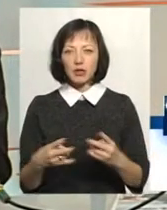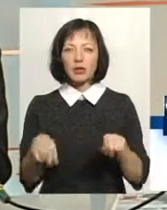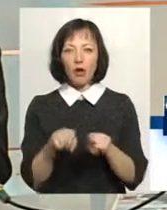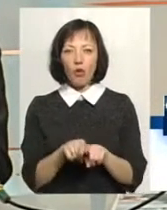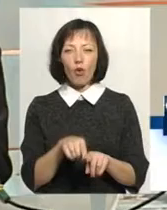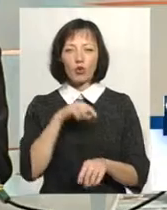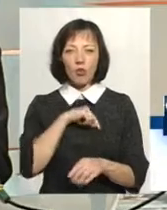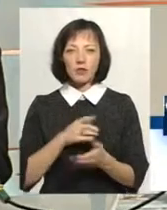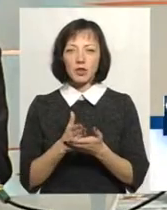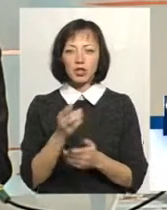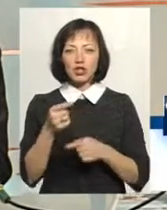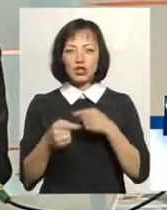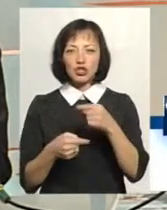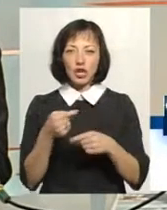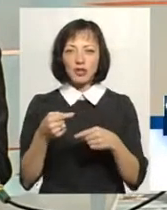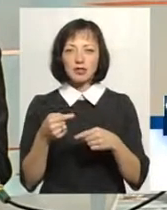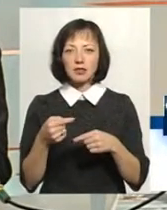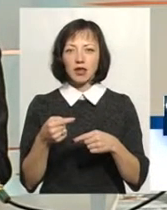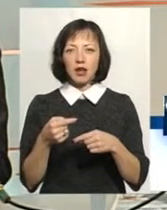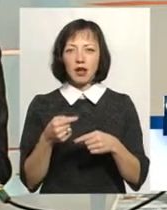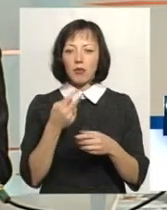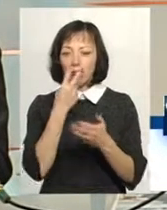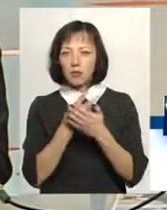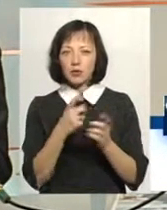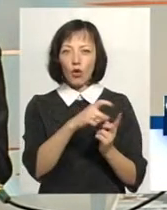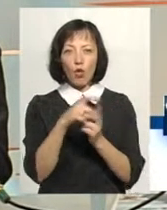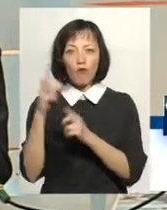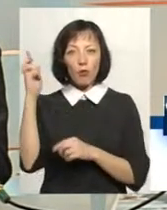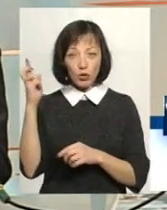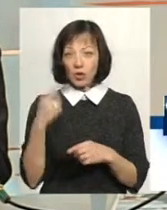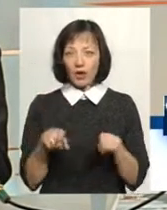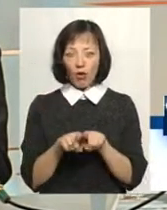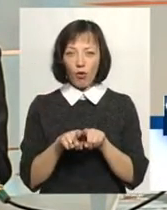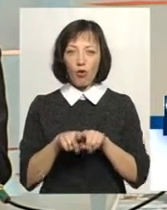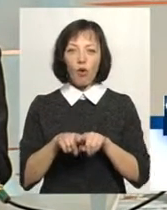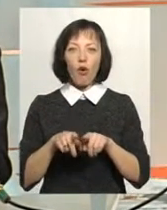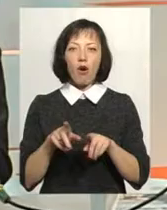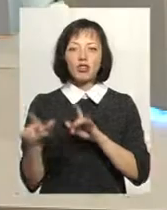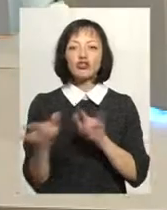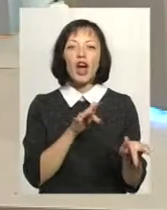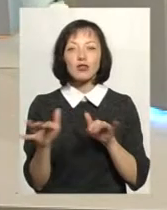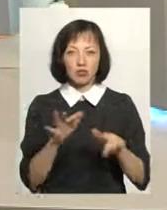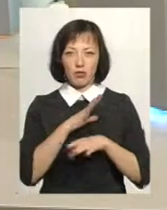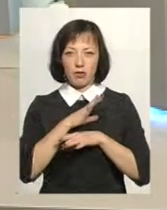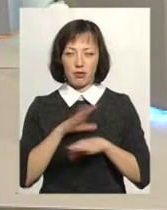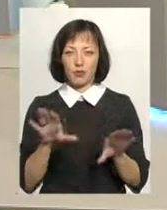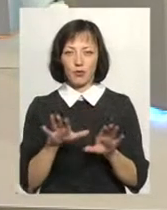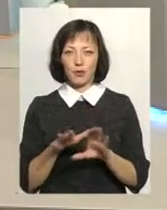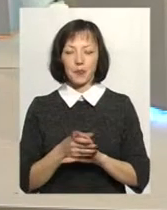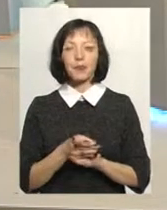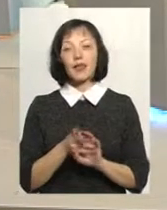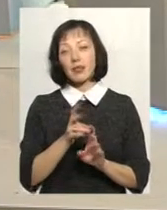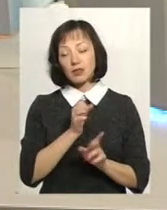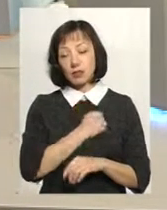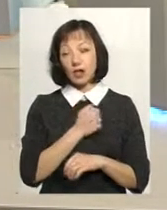духовного спрямування через повернення до Слова Божого, знаєте, оце. Такого жесту не було, навіть на указу. На жаль,